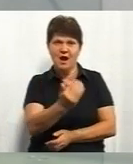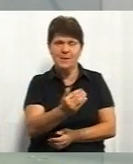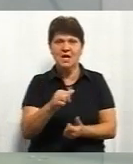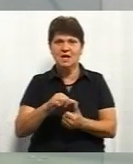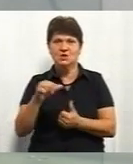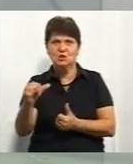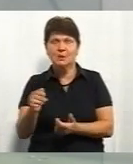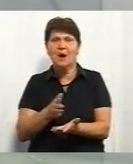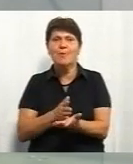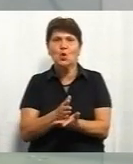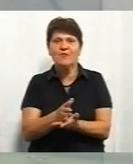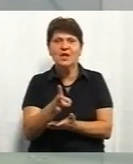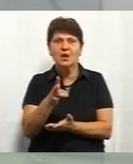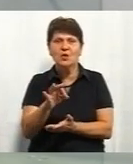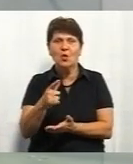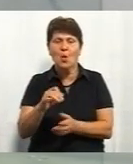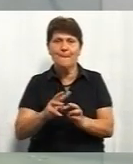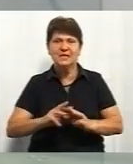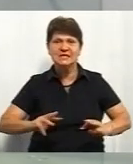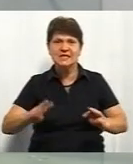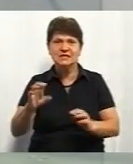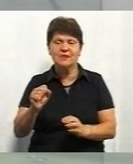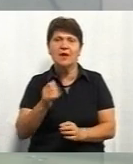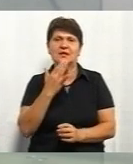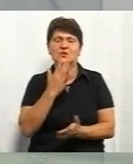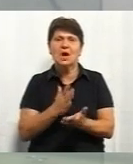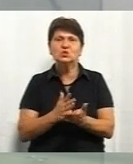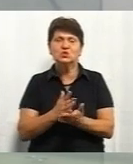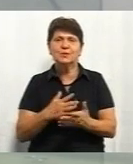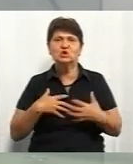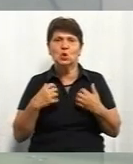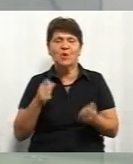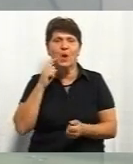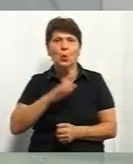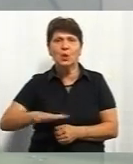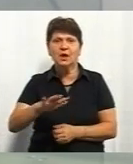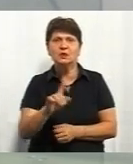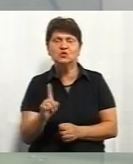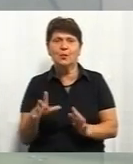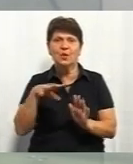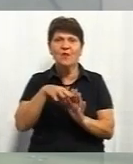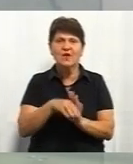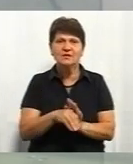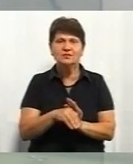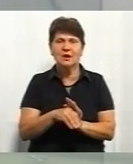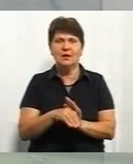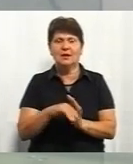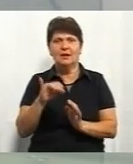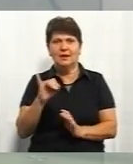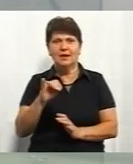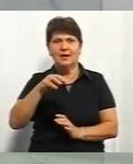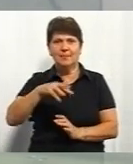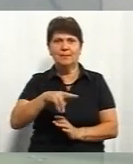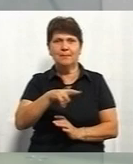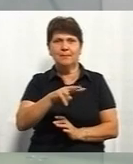зокрема, з профільного міністерства, з Національної служби здоровья України, щодо впровадження і імплементації цієї